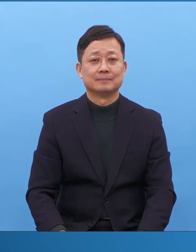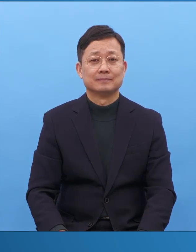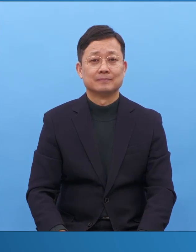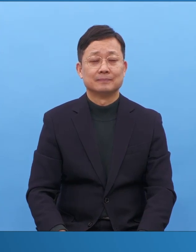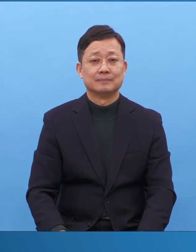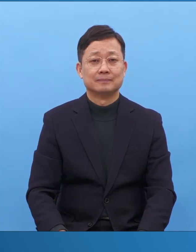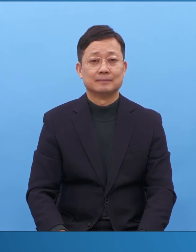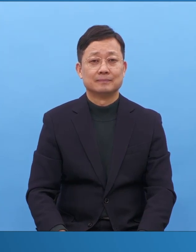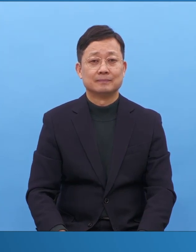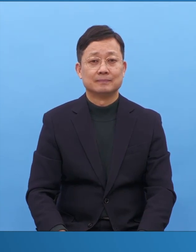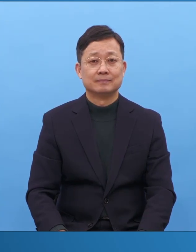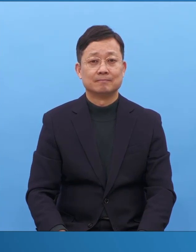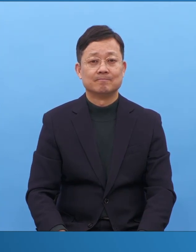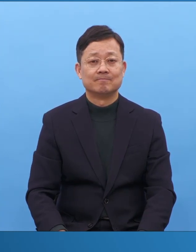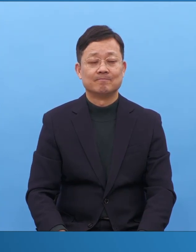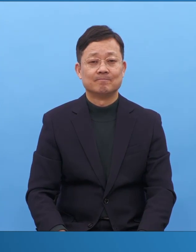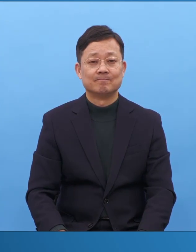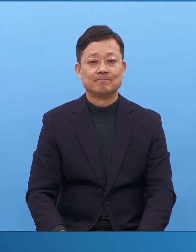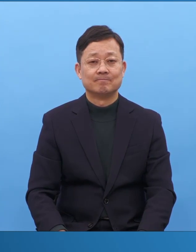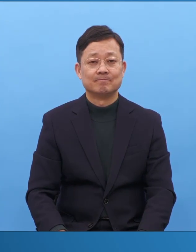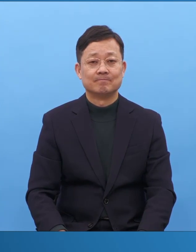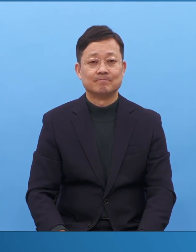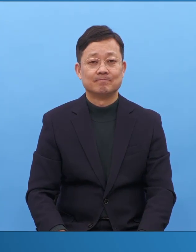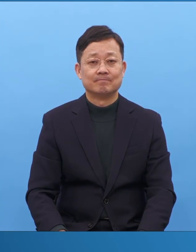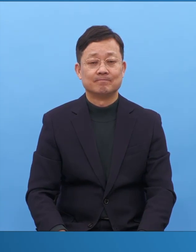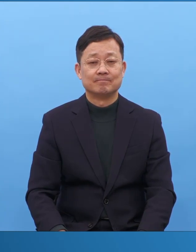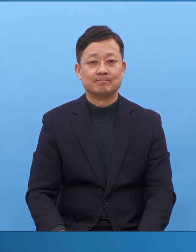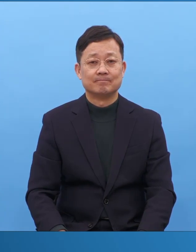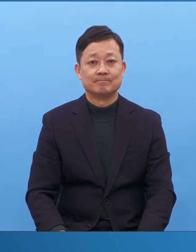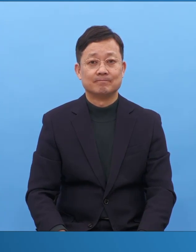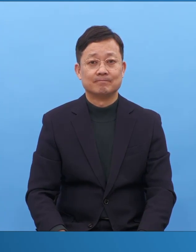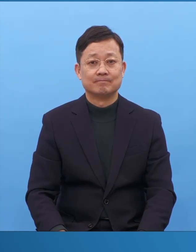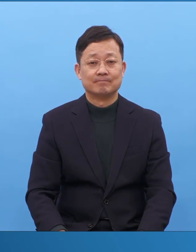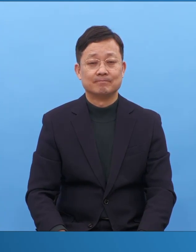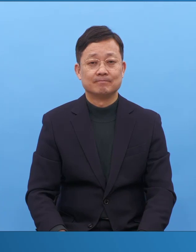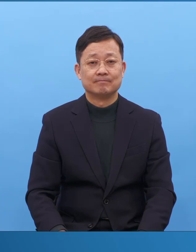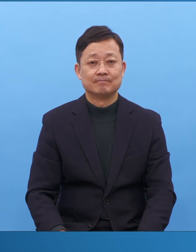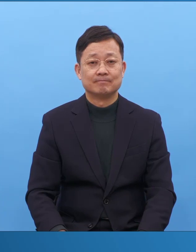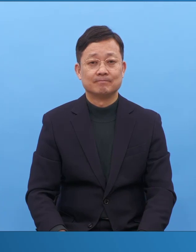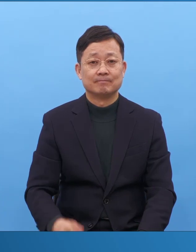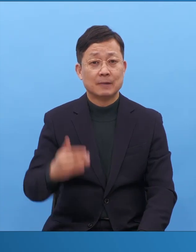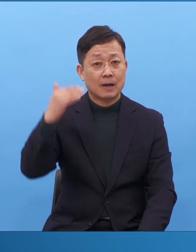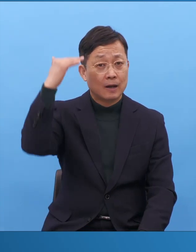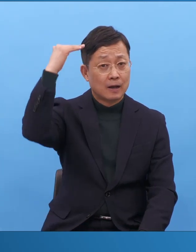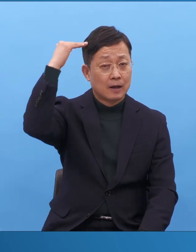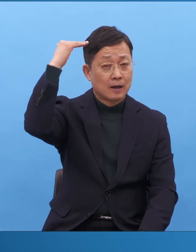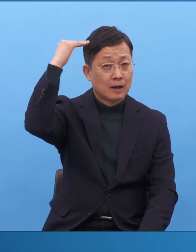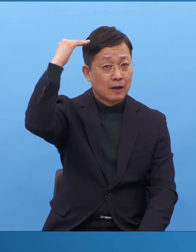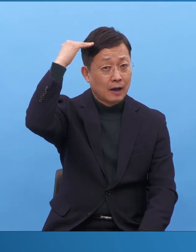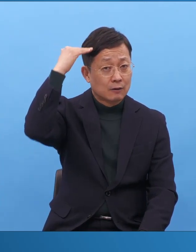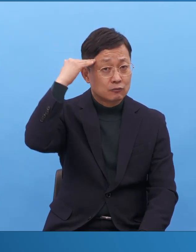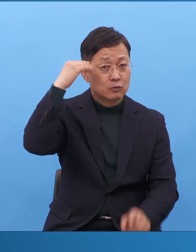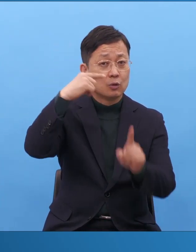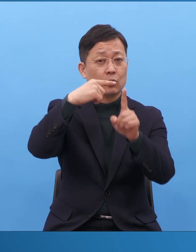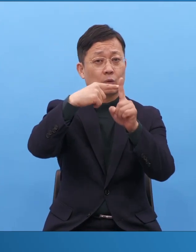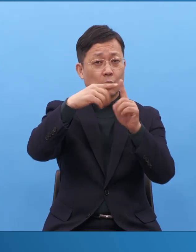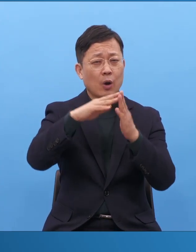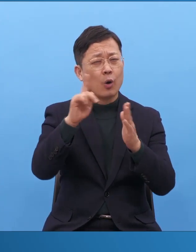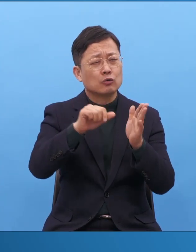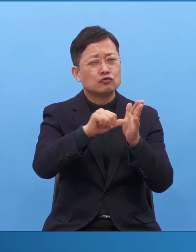한국께서 방송에도 나와서 설교 잘하고 목사님이 계세요. 이 분하고 내가 잠깐 식사를 하게 되었어요.